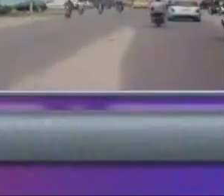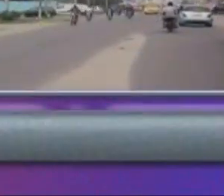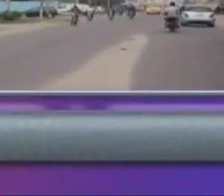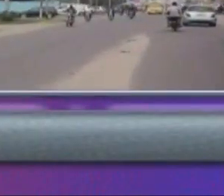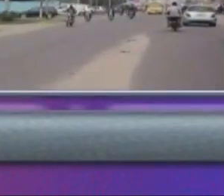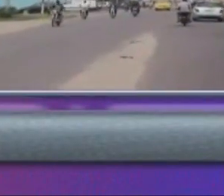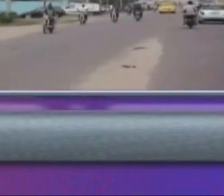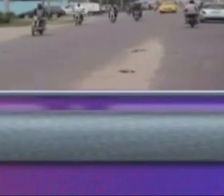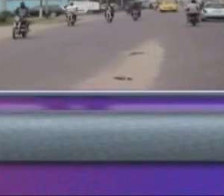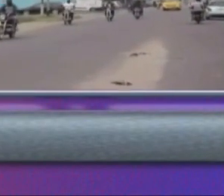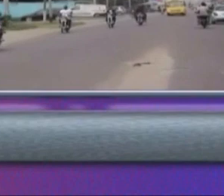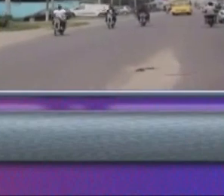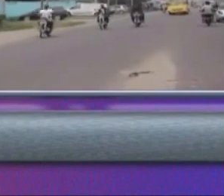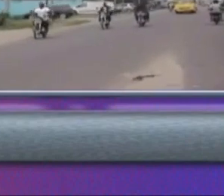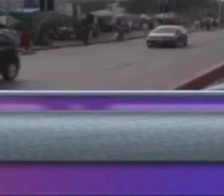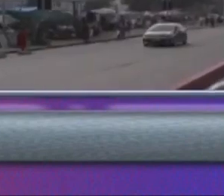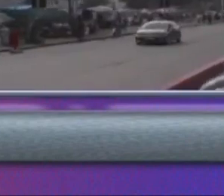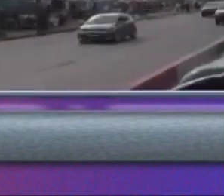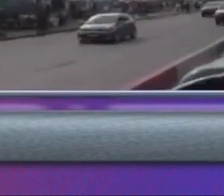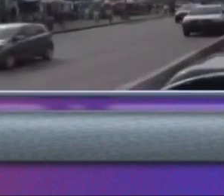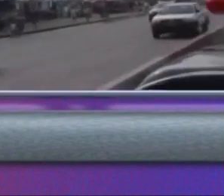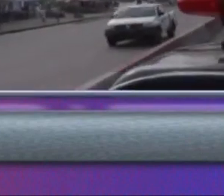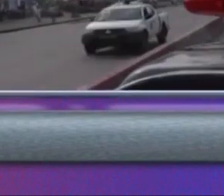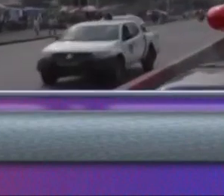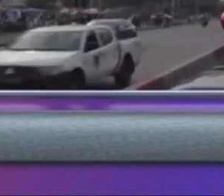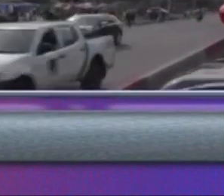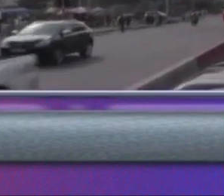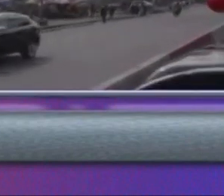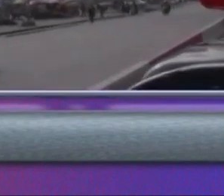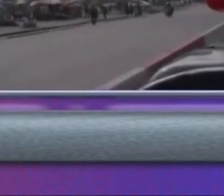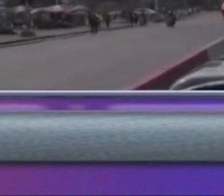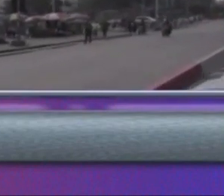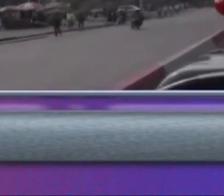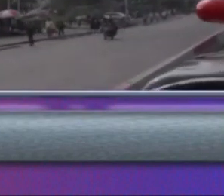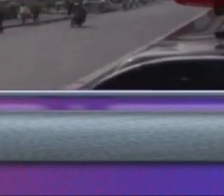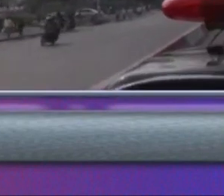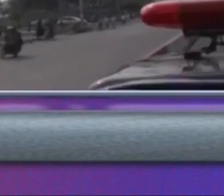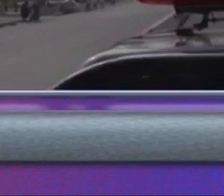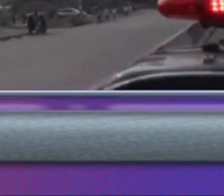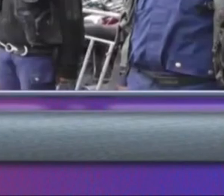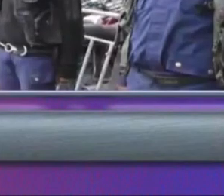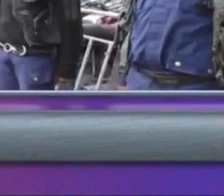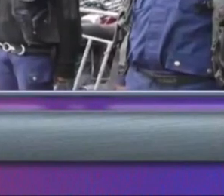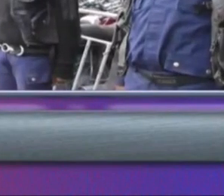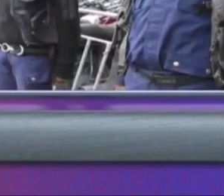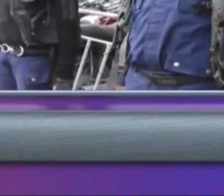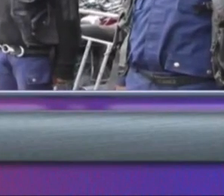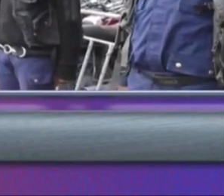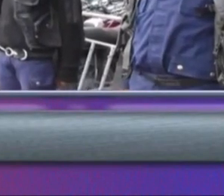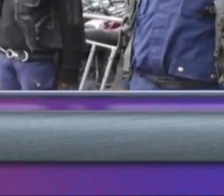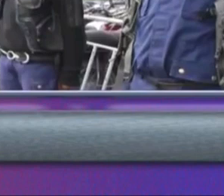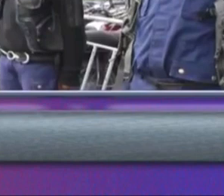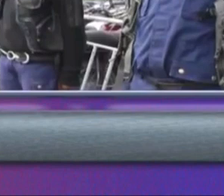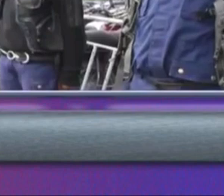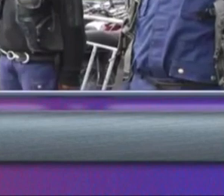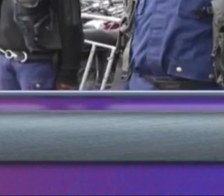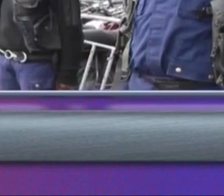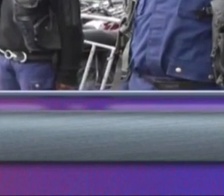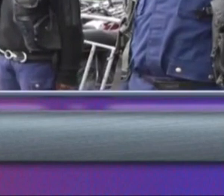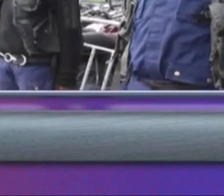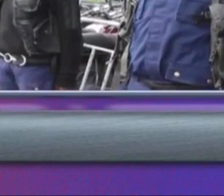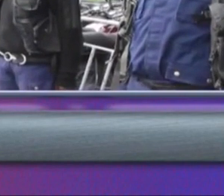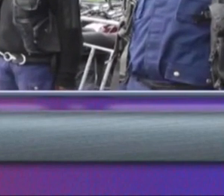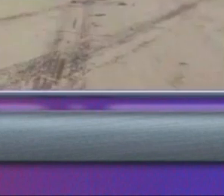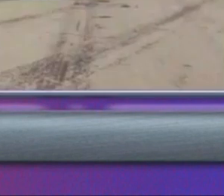par ce qui ressemble à une arnaque, le vice-premier ministre de l'Intérieur était sur le terrain pour stopper ce mouvement sur les